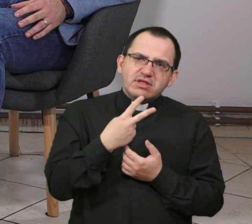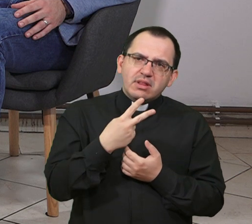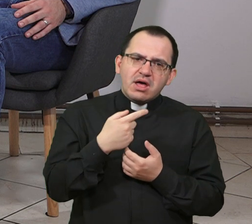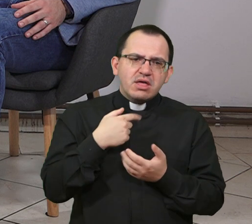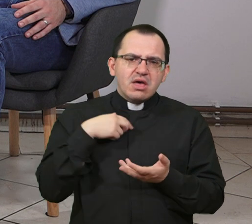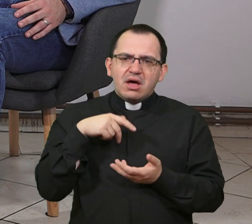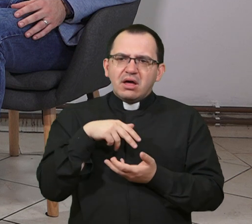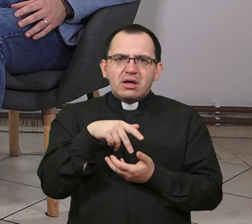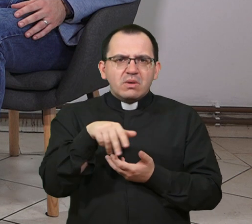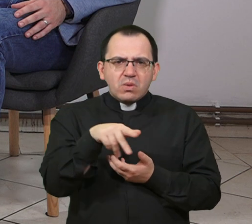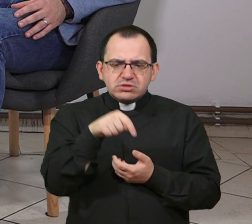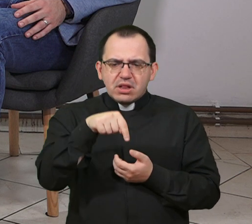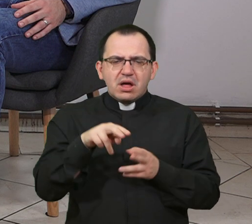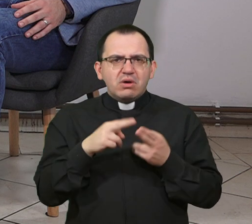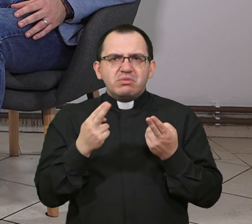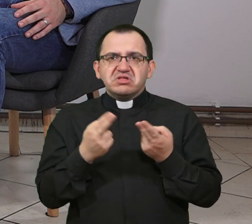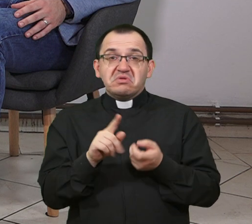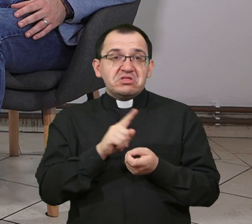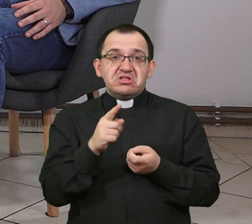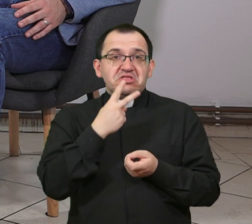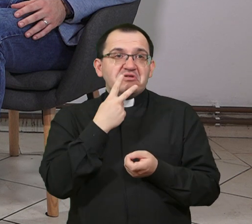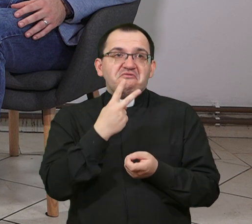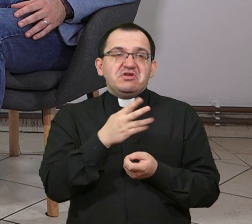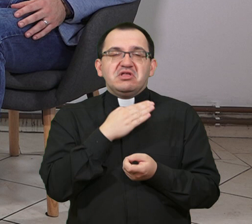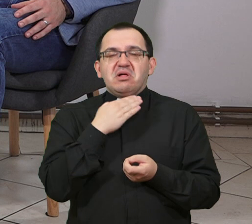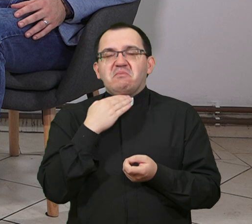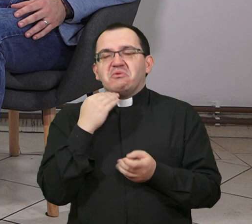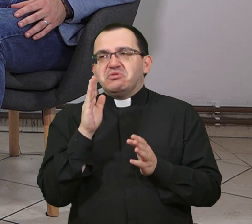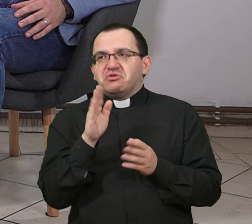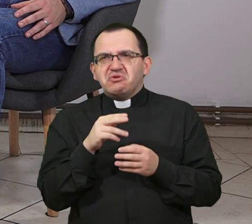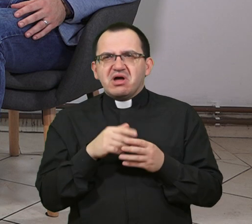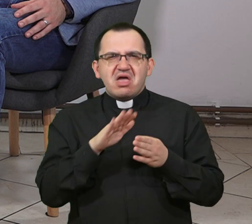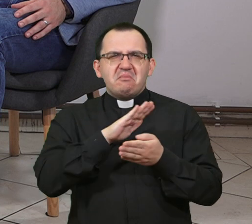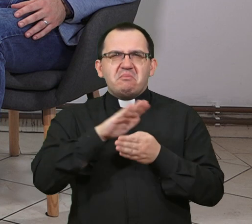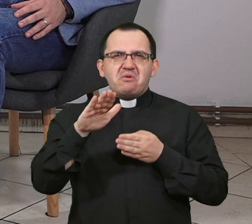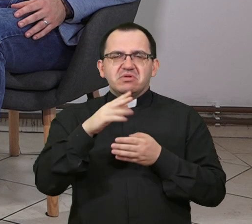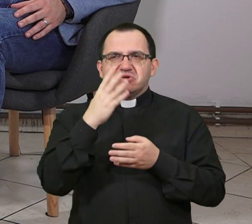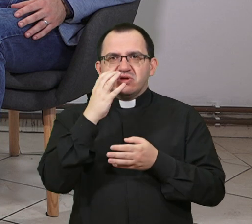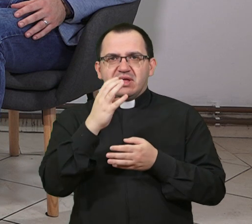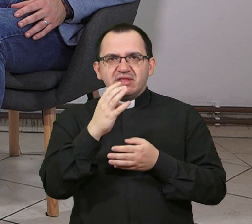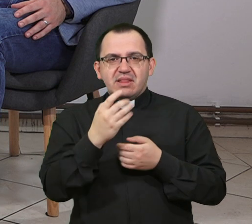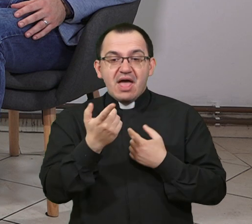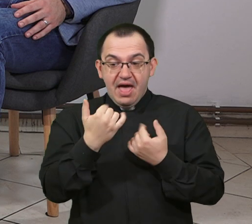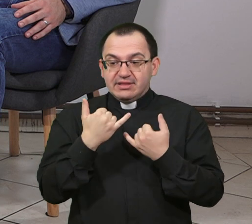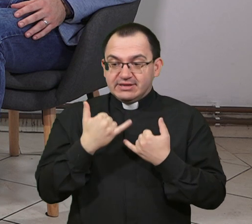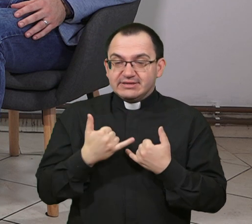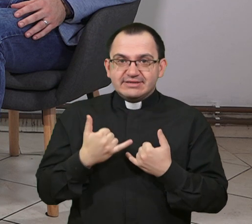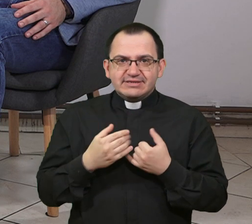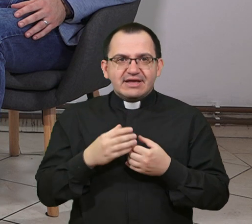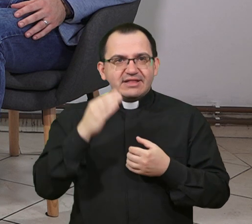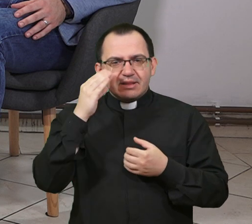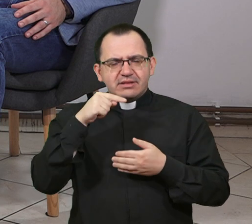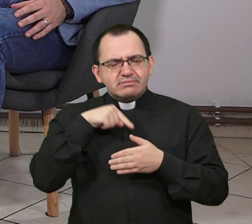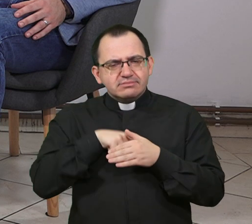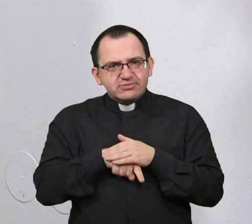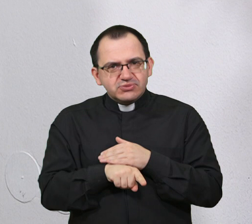kroz ovaj svijet ne vidjevši puno toga. Gledala sam površno. A sada gledam puno